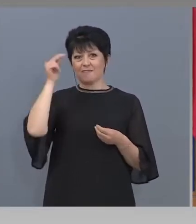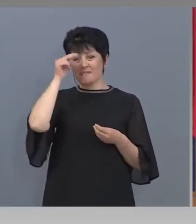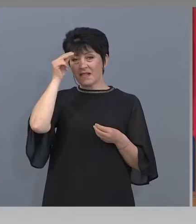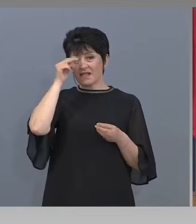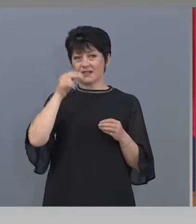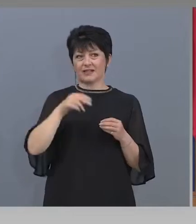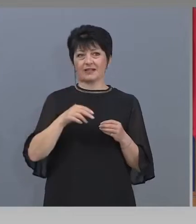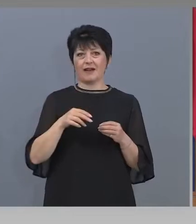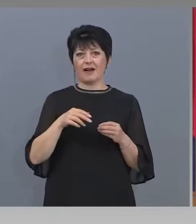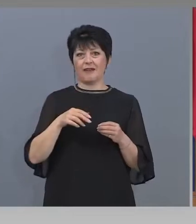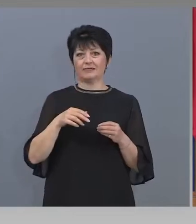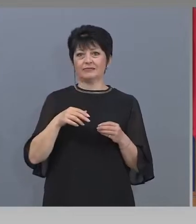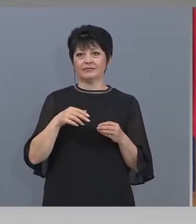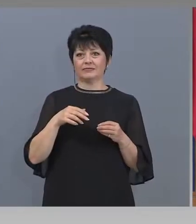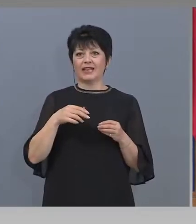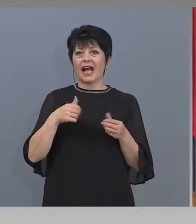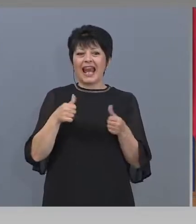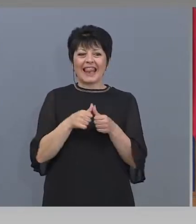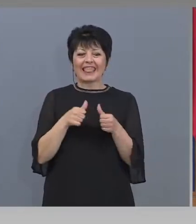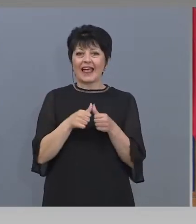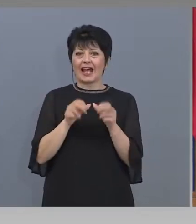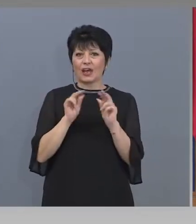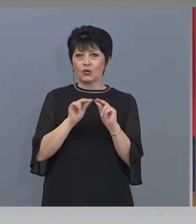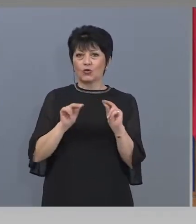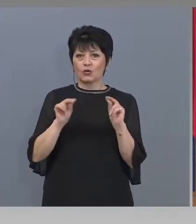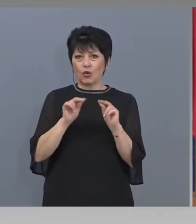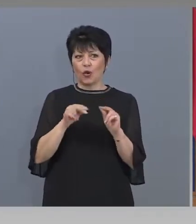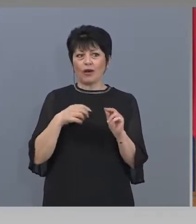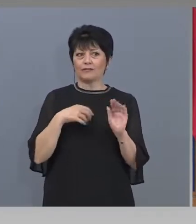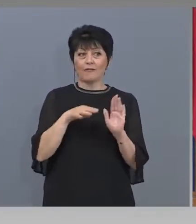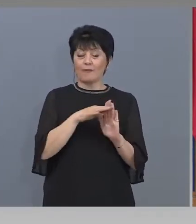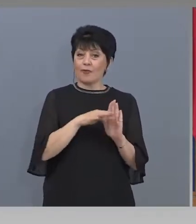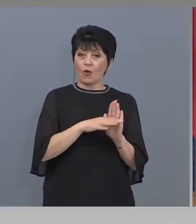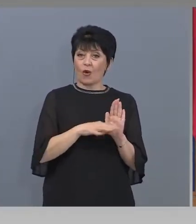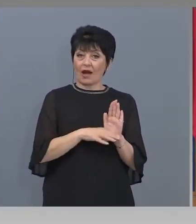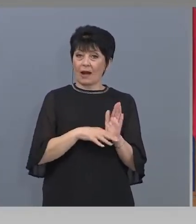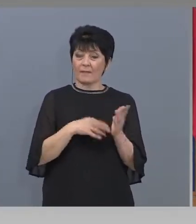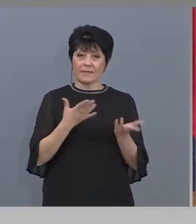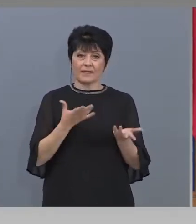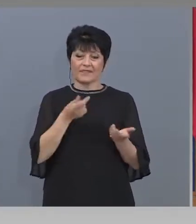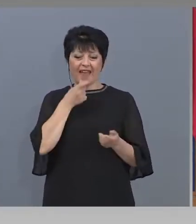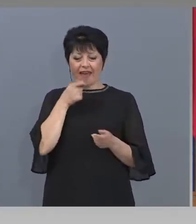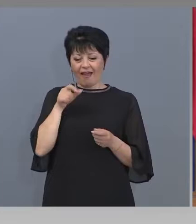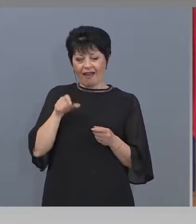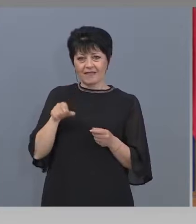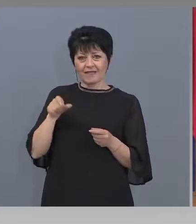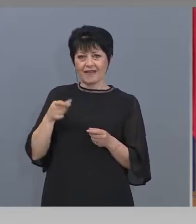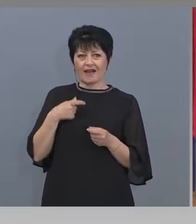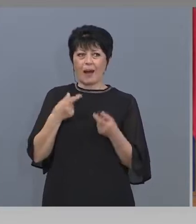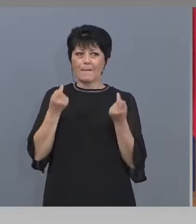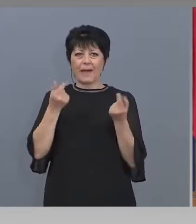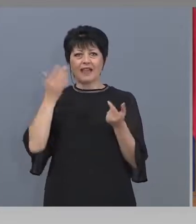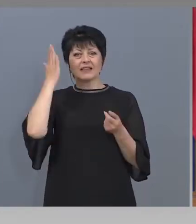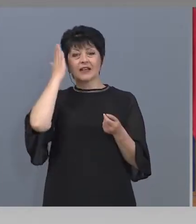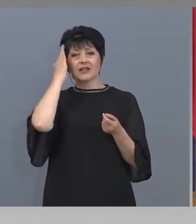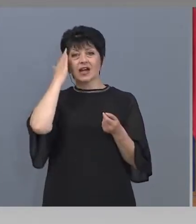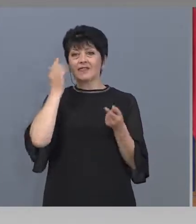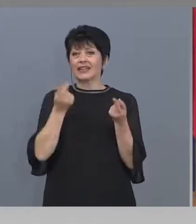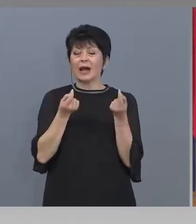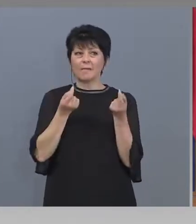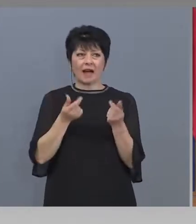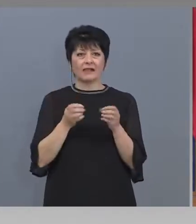по света, дотирането на нейния превод, езика е малък, държавата просто ни е малка, и